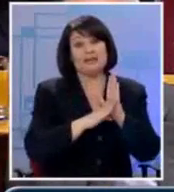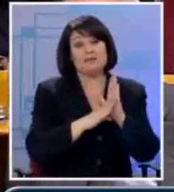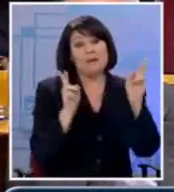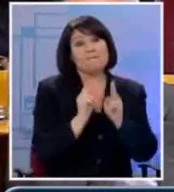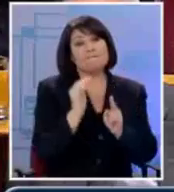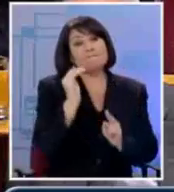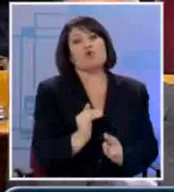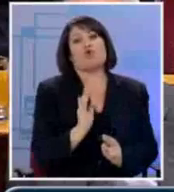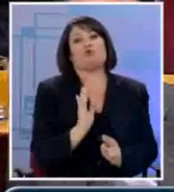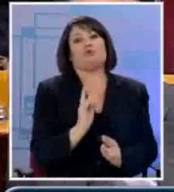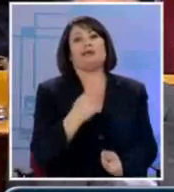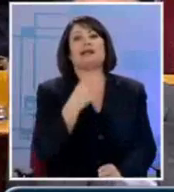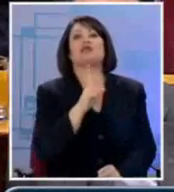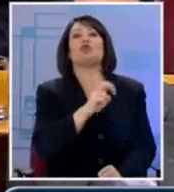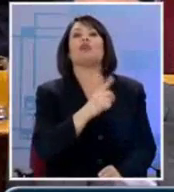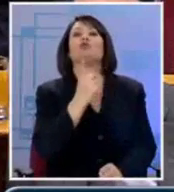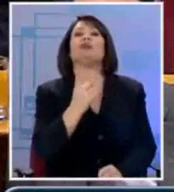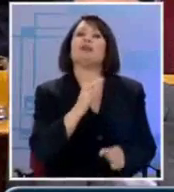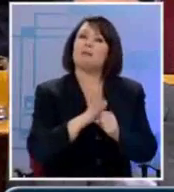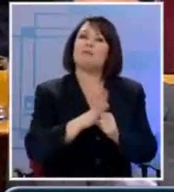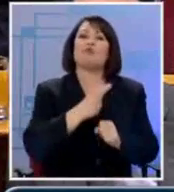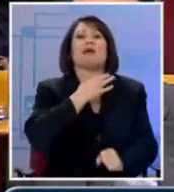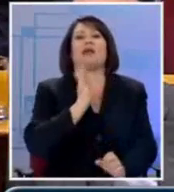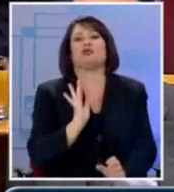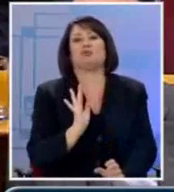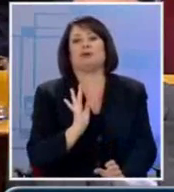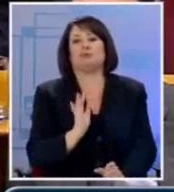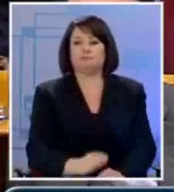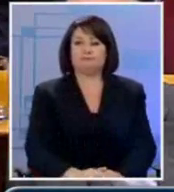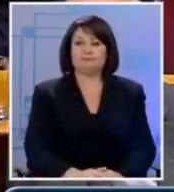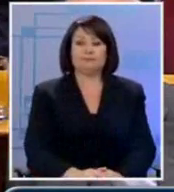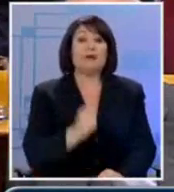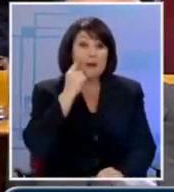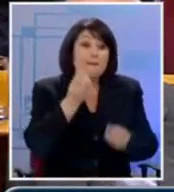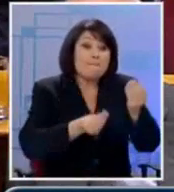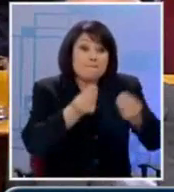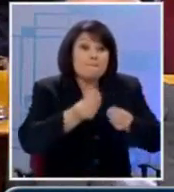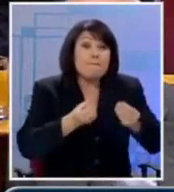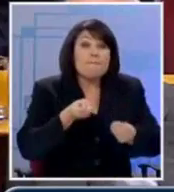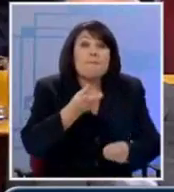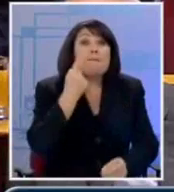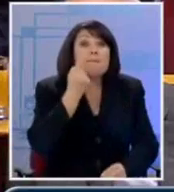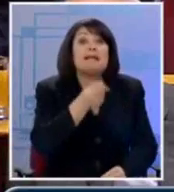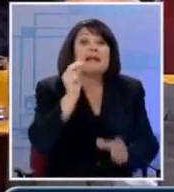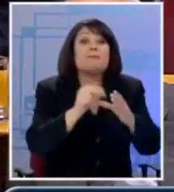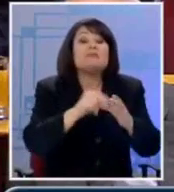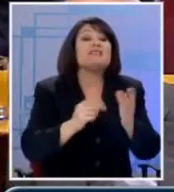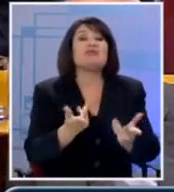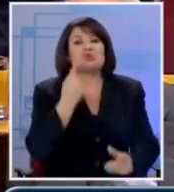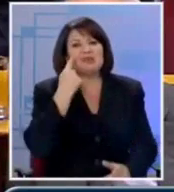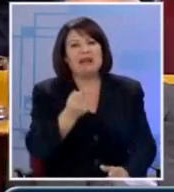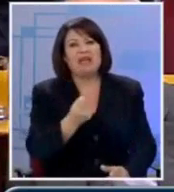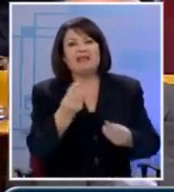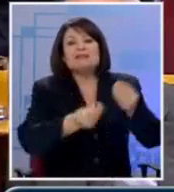λιγότεροι από τους 121 που απαιτούνται. Ας τους μετρήστε. Να δείτε σε τι επίπεδο